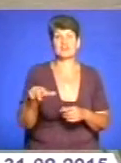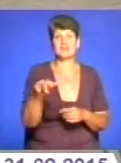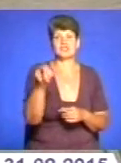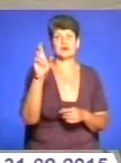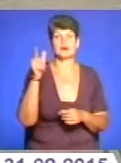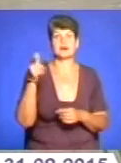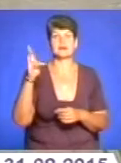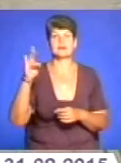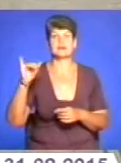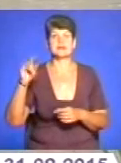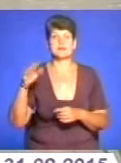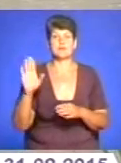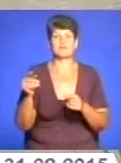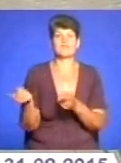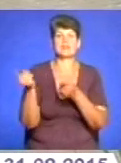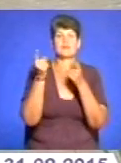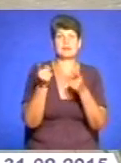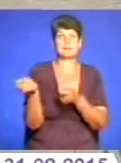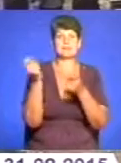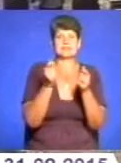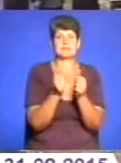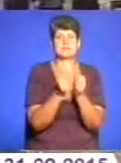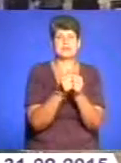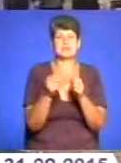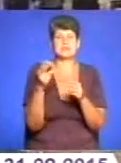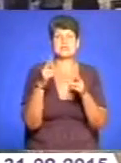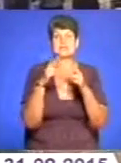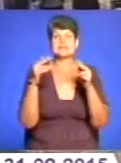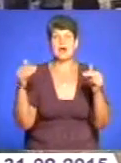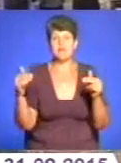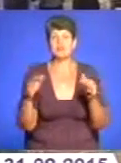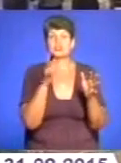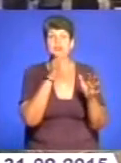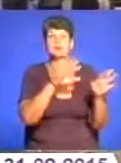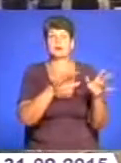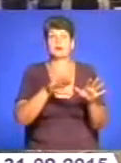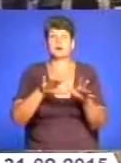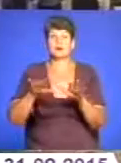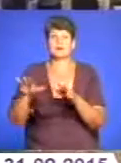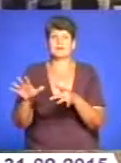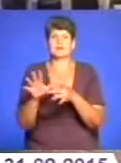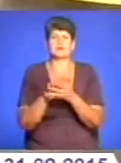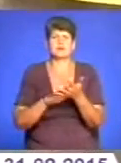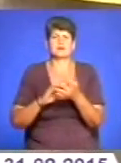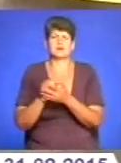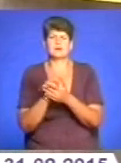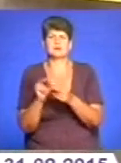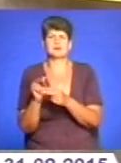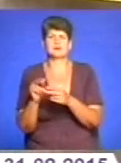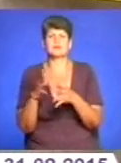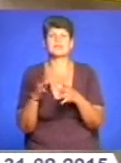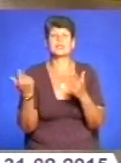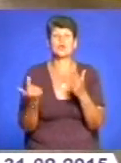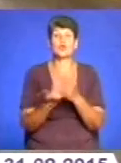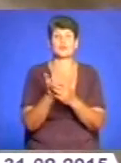'ятник відновили та перенесли у парк поблизу замку. Проте час минав, і монумент невпинно руйнувався. Відновити його